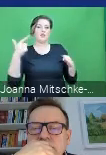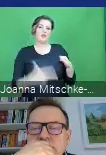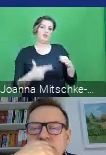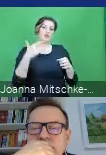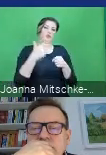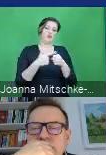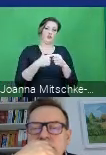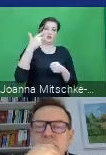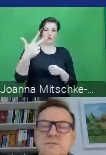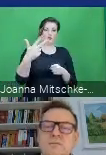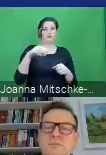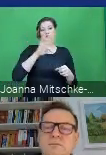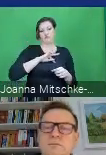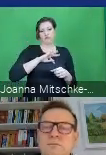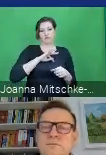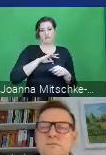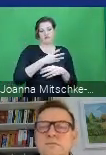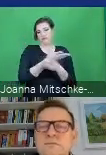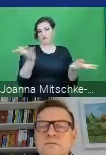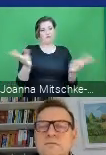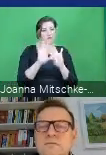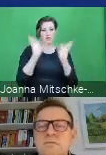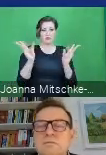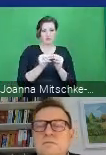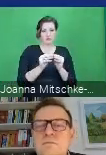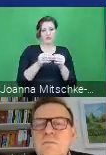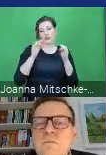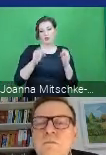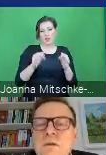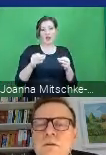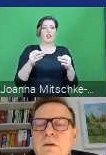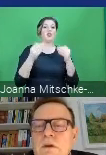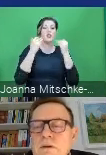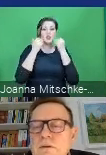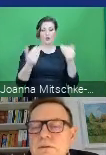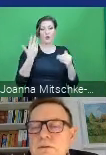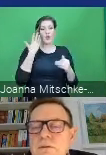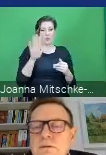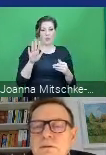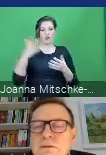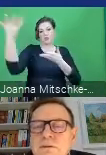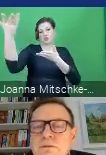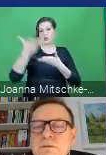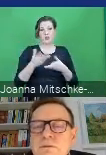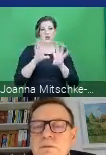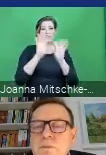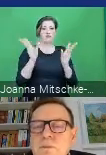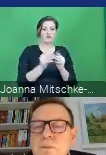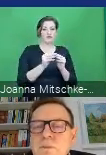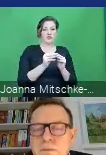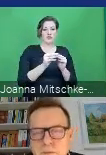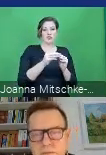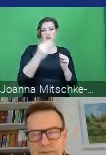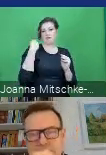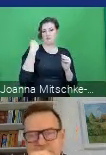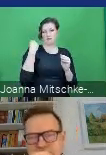Z mojej strony to wszystko. Na tą chwilę dziękuję za uwagę. Zapraszam oczywiście wszystkich Państwa do kontaktu, bo